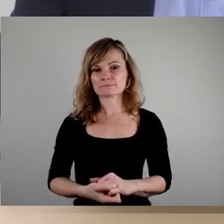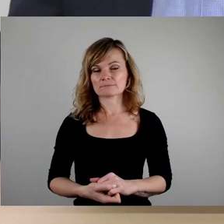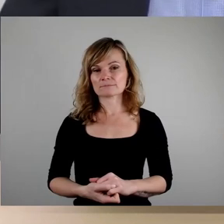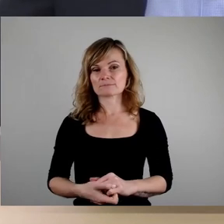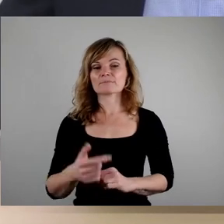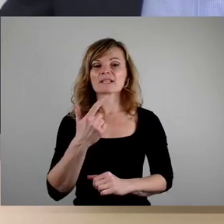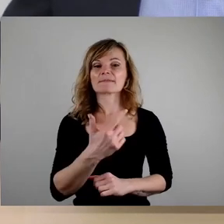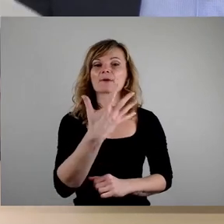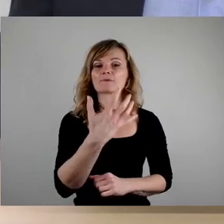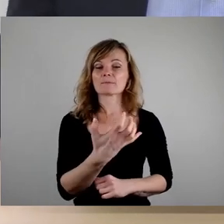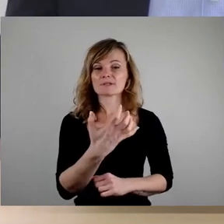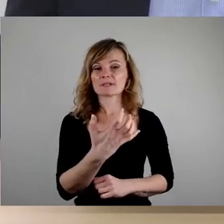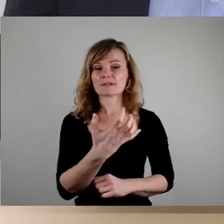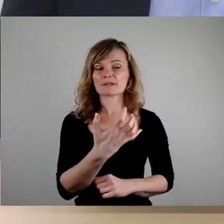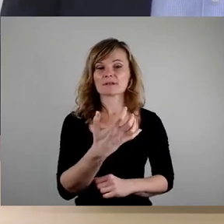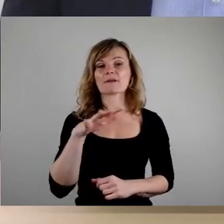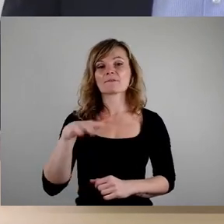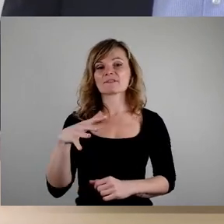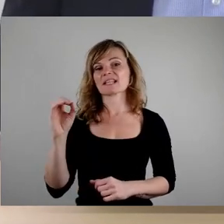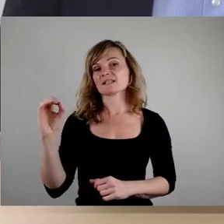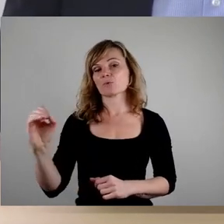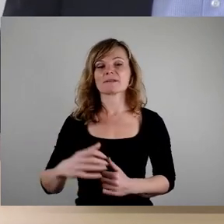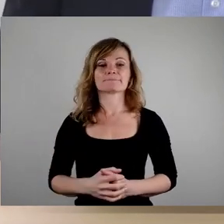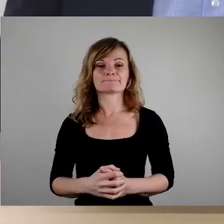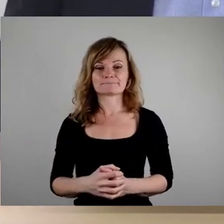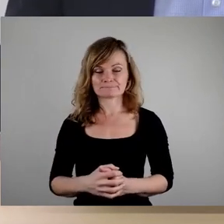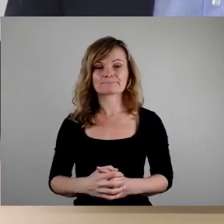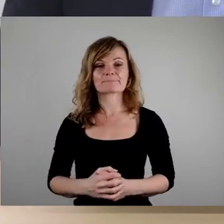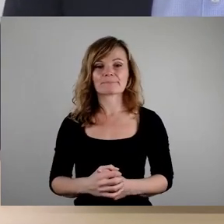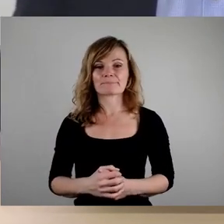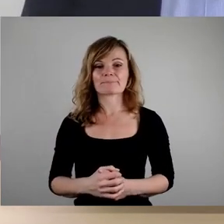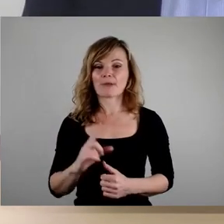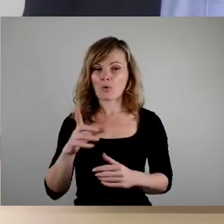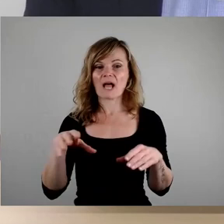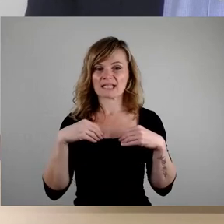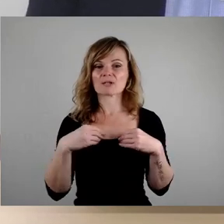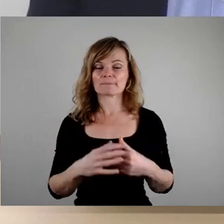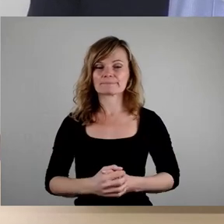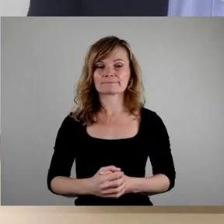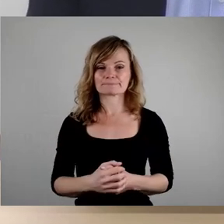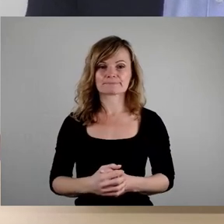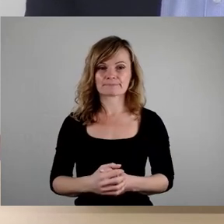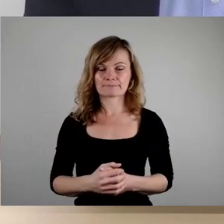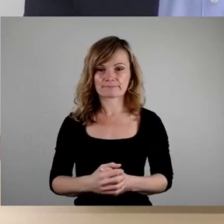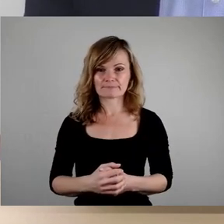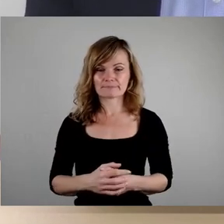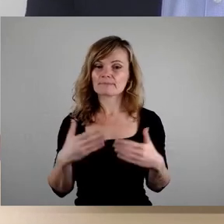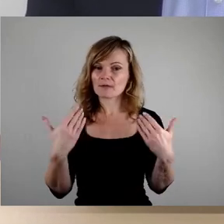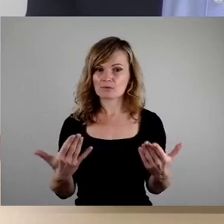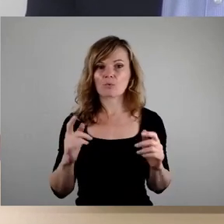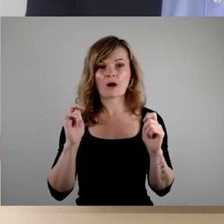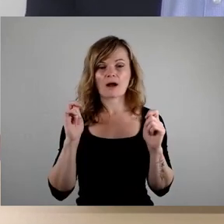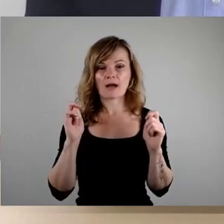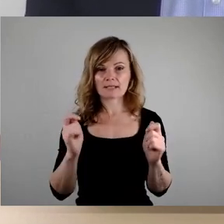52, 15, 0, damit auch angenommen. Damit ist der Antrag in beiden